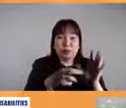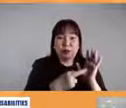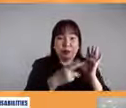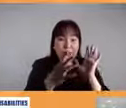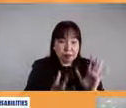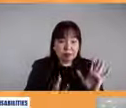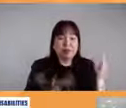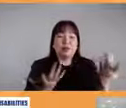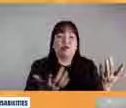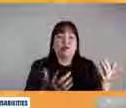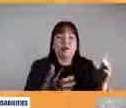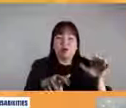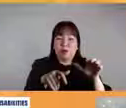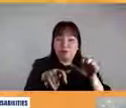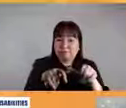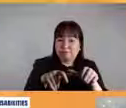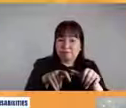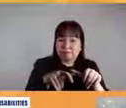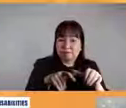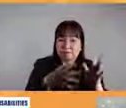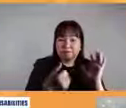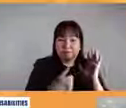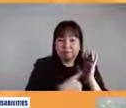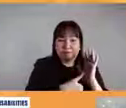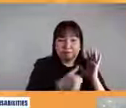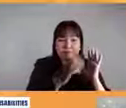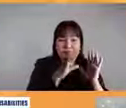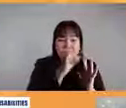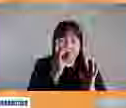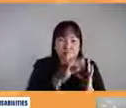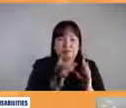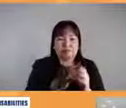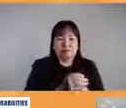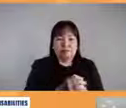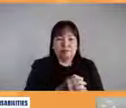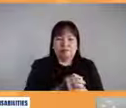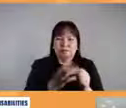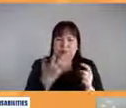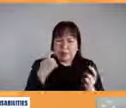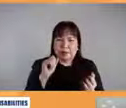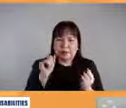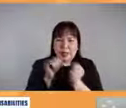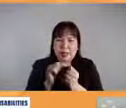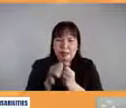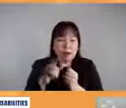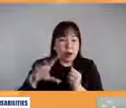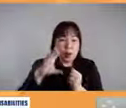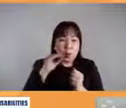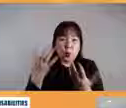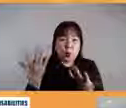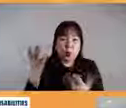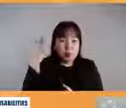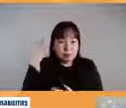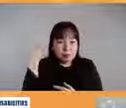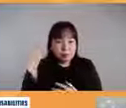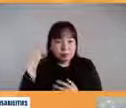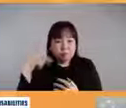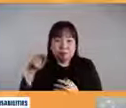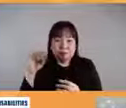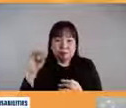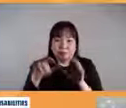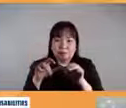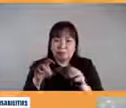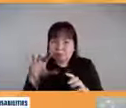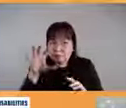siguro kasama natin yung mga walang may kapansanan in really looking for the best candidate